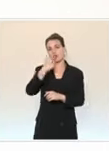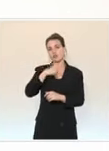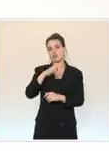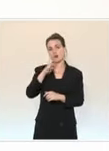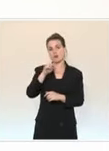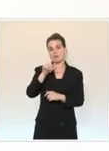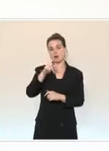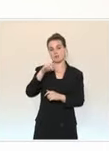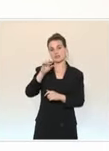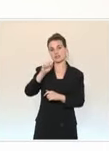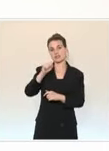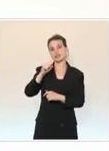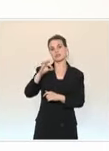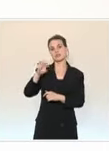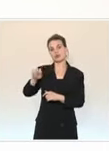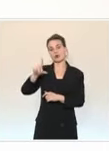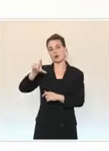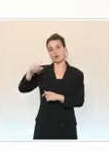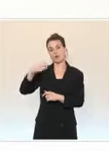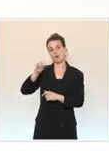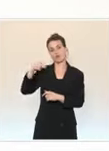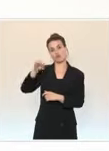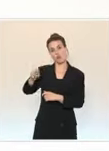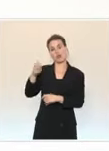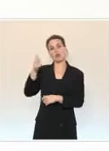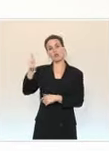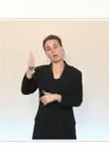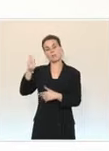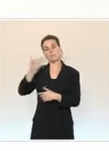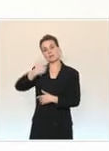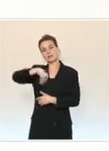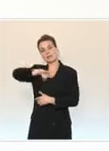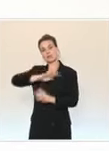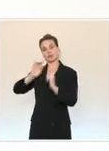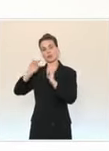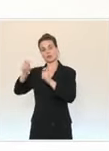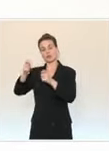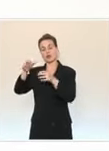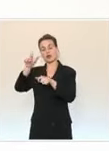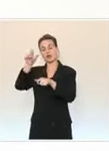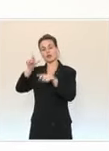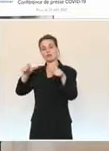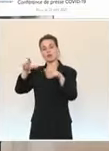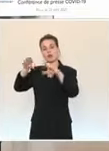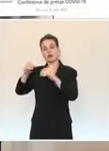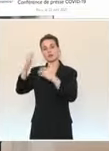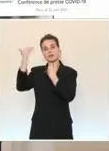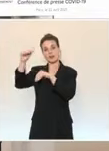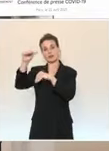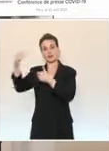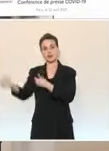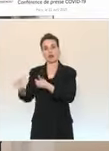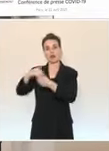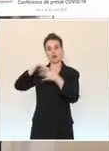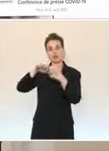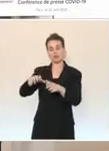pour que ces derniers, dans les pays les plus fortement touchés, soient évidemment accompagnés. J'en terminerai, M. le Premier ministre, pour remercier très sincèrement